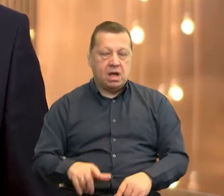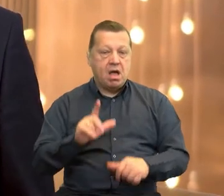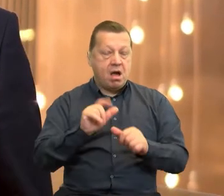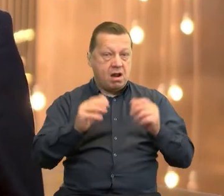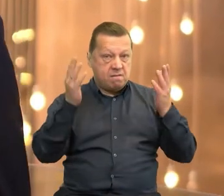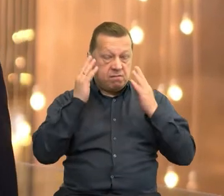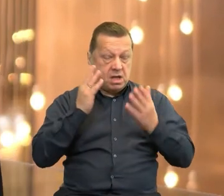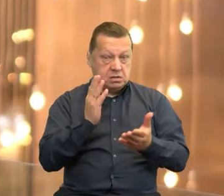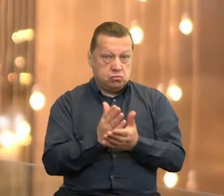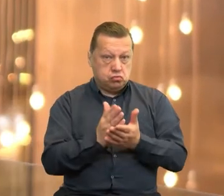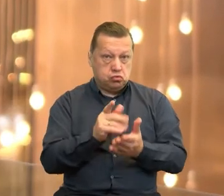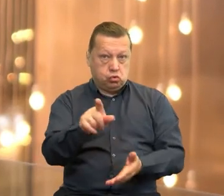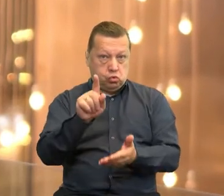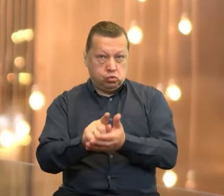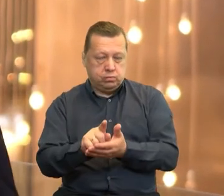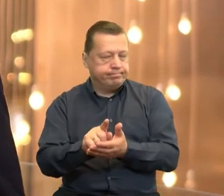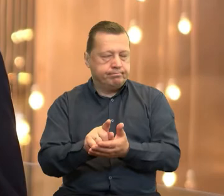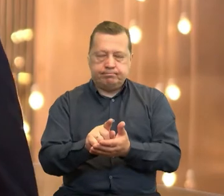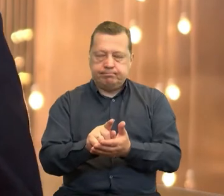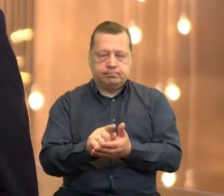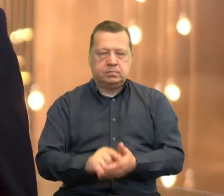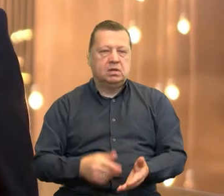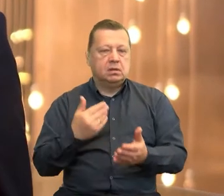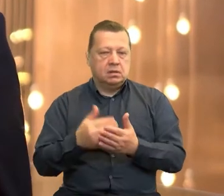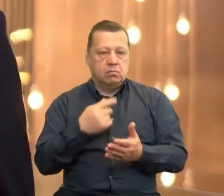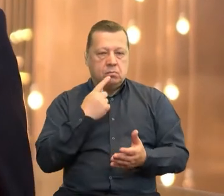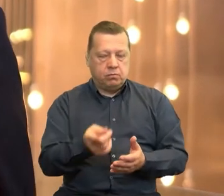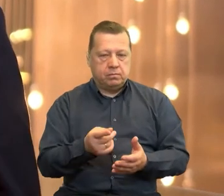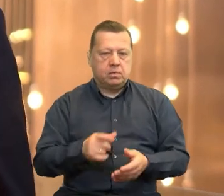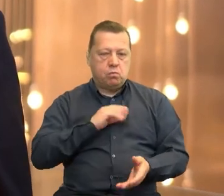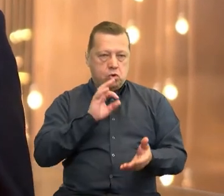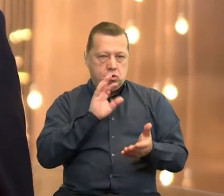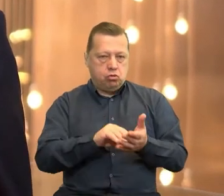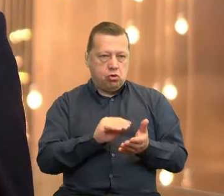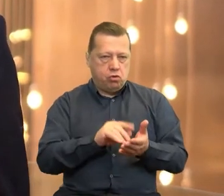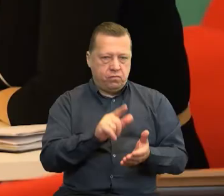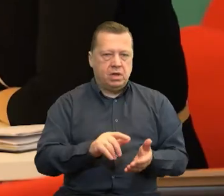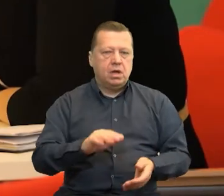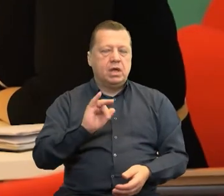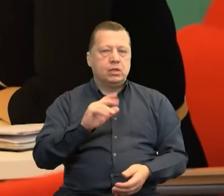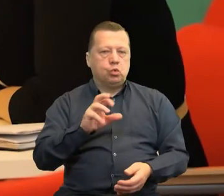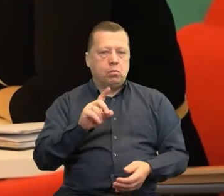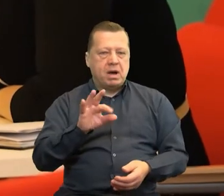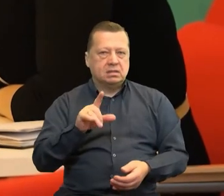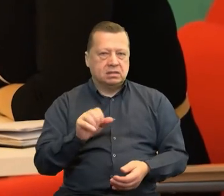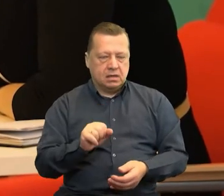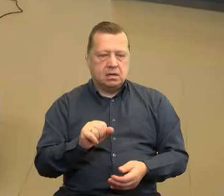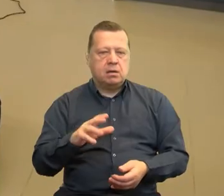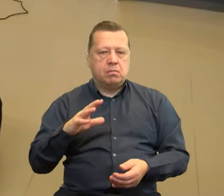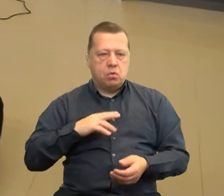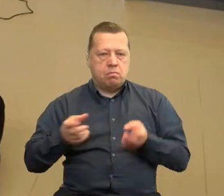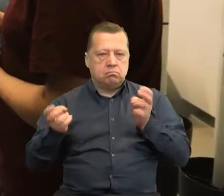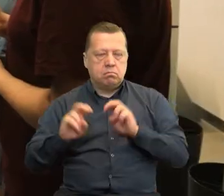wszystko, aby osiągnąć sukces. Dlatego, korzystając z naszego doświadczenia w inkubacji i akceleracji opracowaliśmy pilotażowy